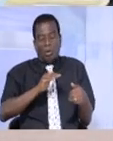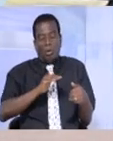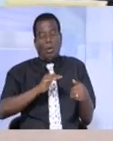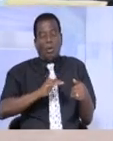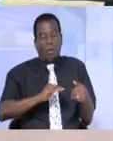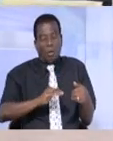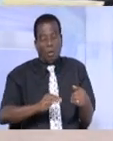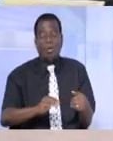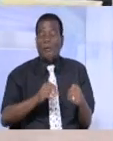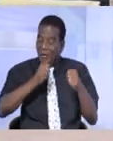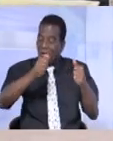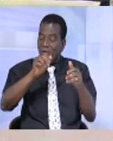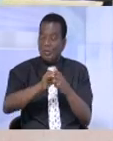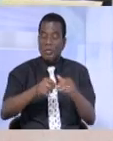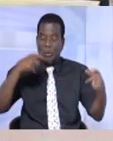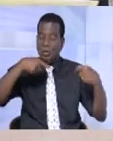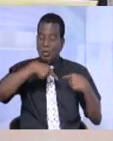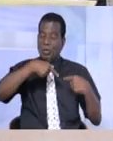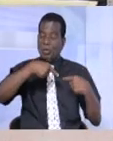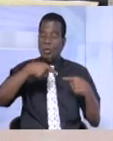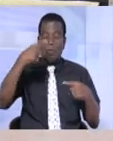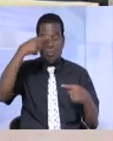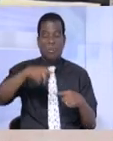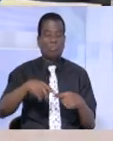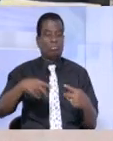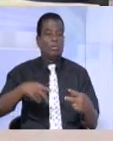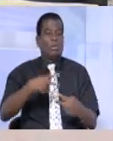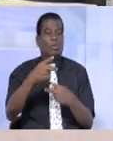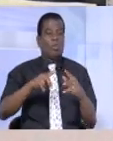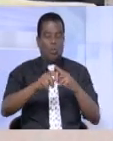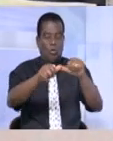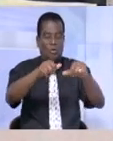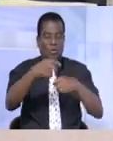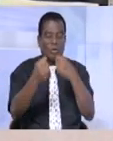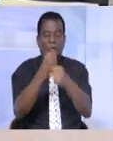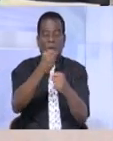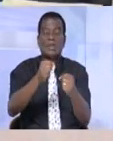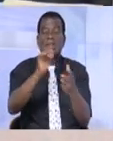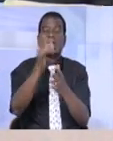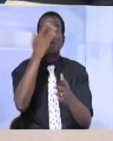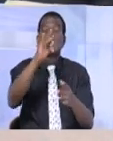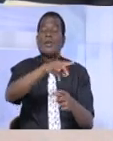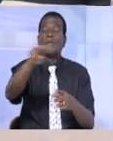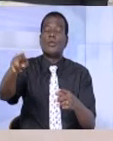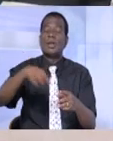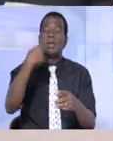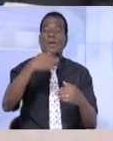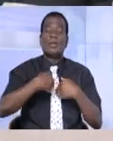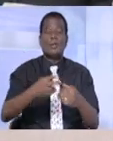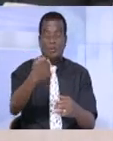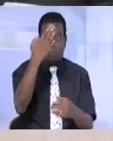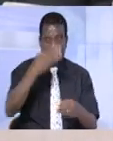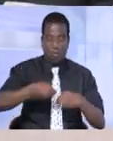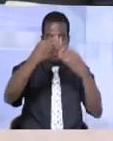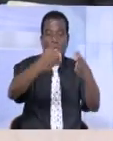rapidement ce grand choc, pour reprendre rapidement goût à la vie, c'est grâce à vous qui avez su donner l